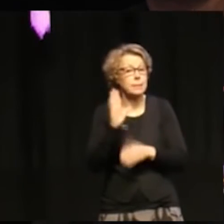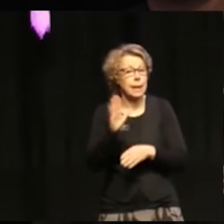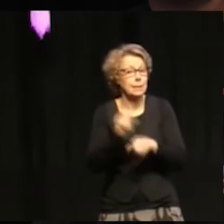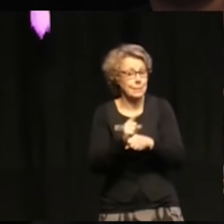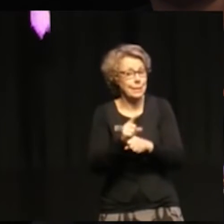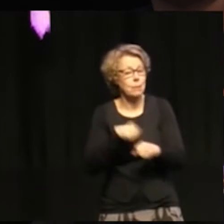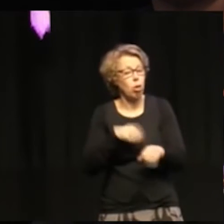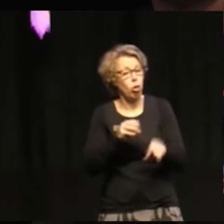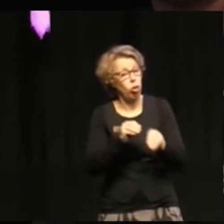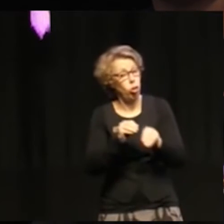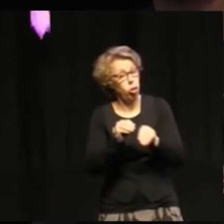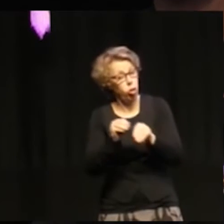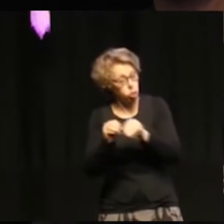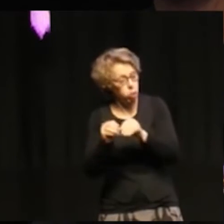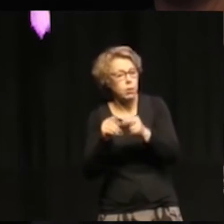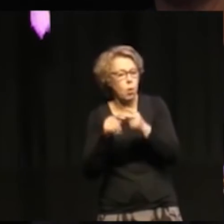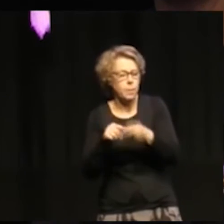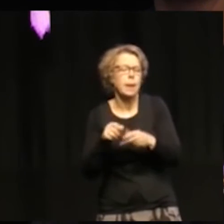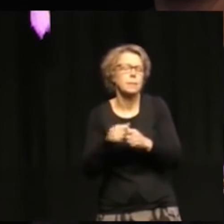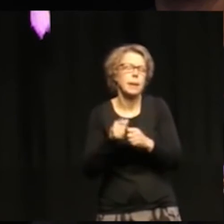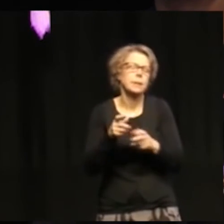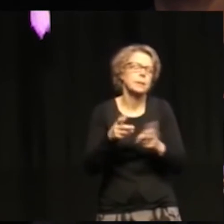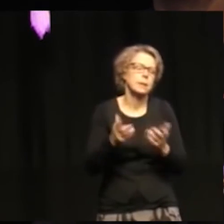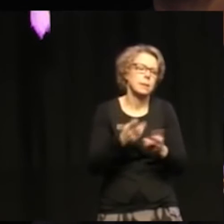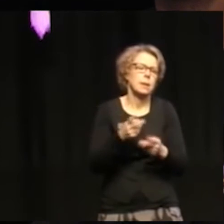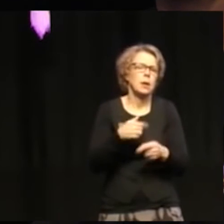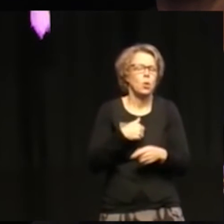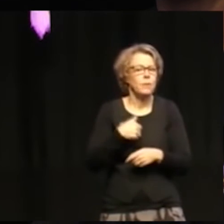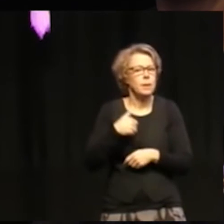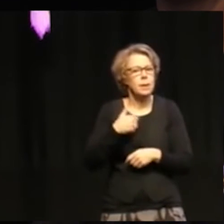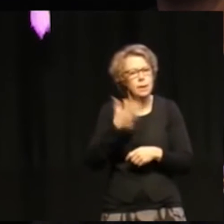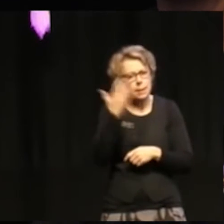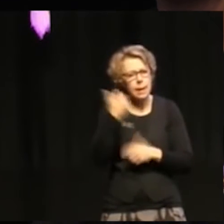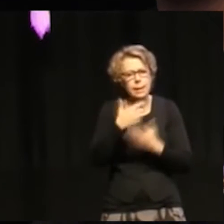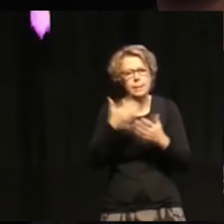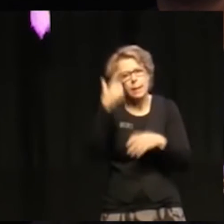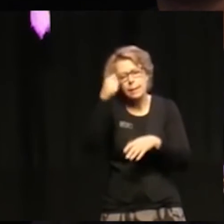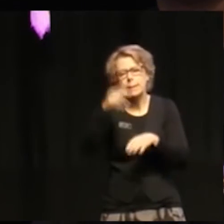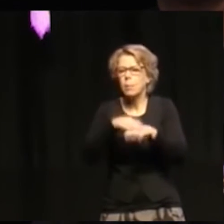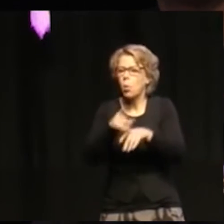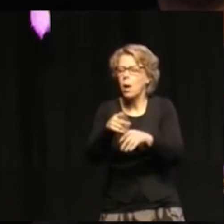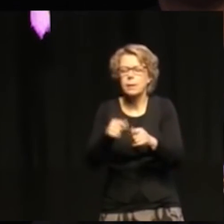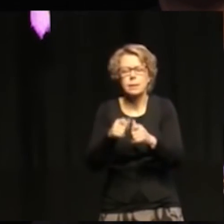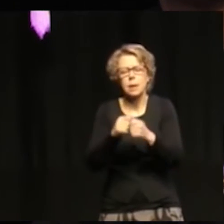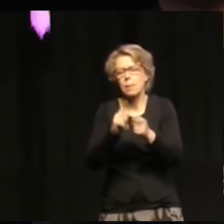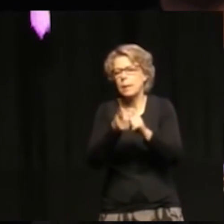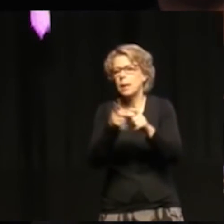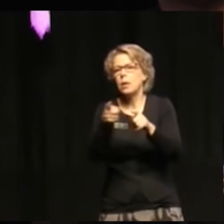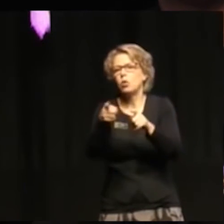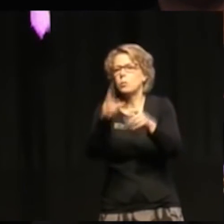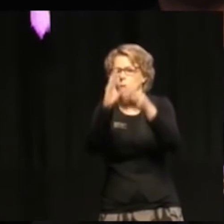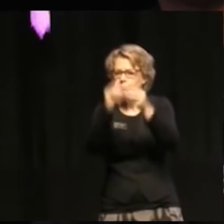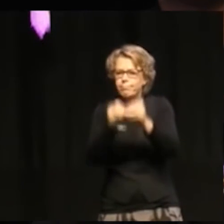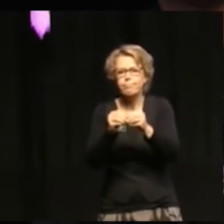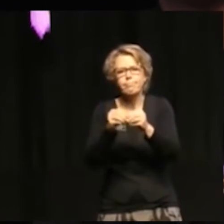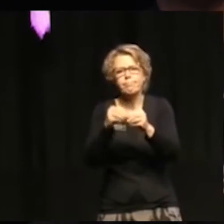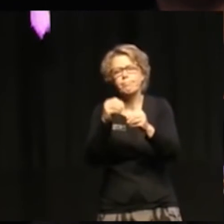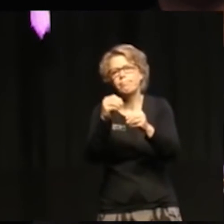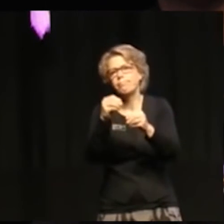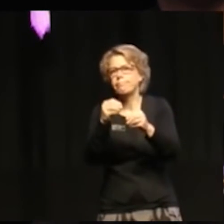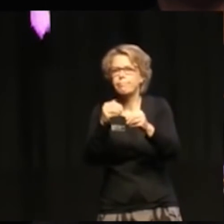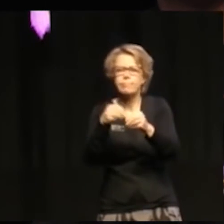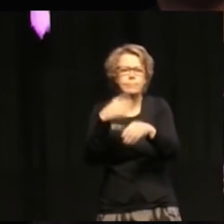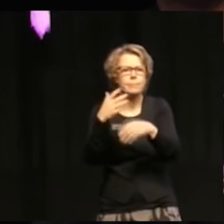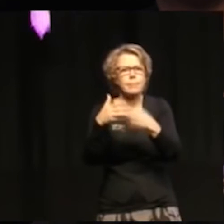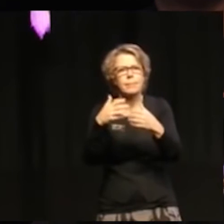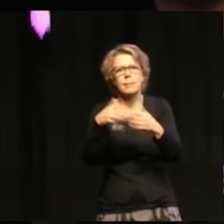att det ska vara någon slags top-down process. De ska ta fram en sån här